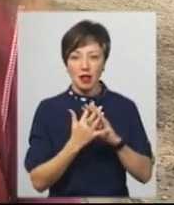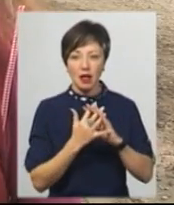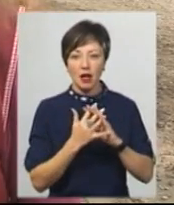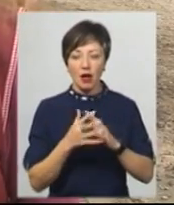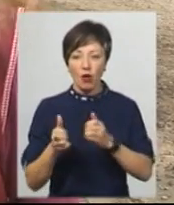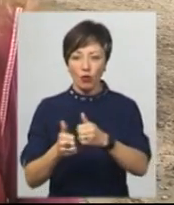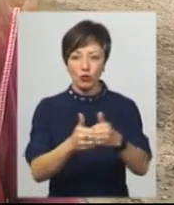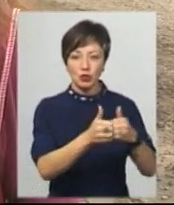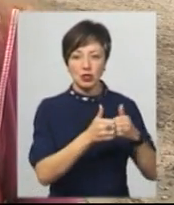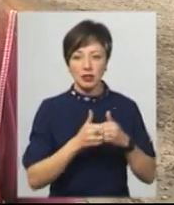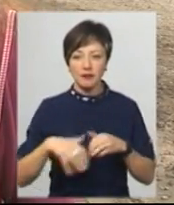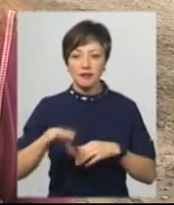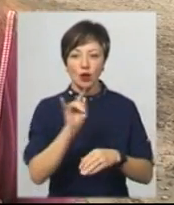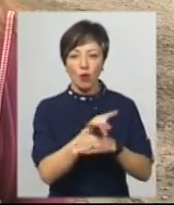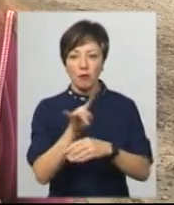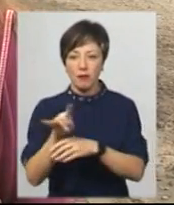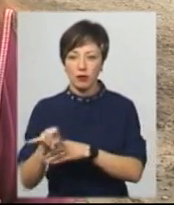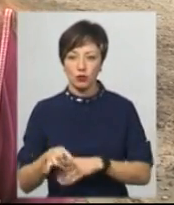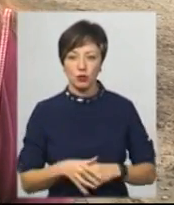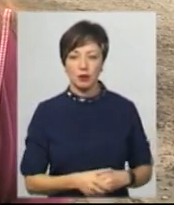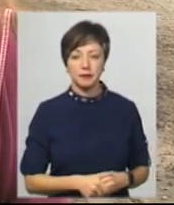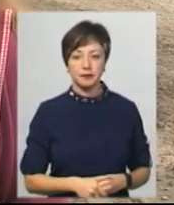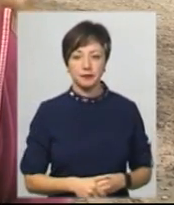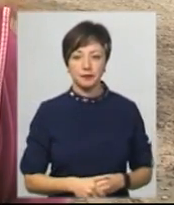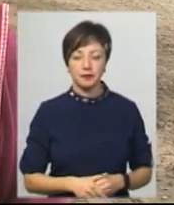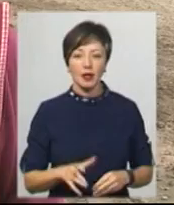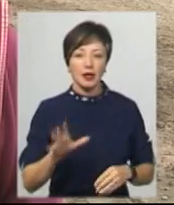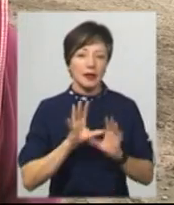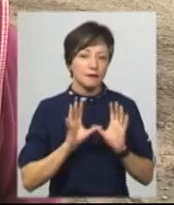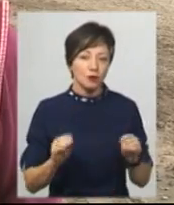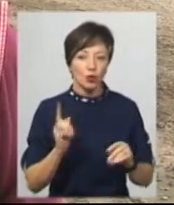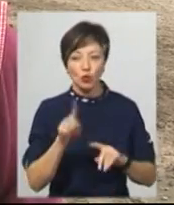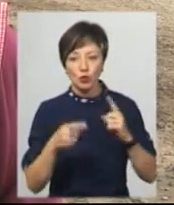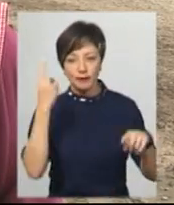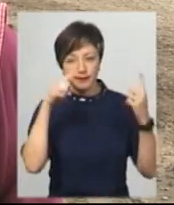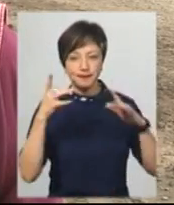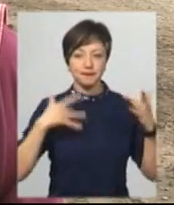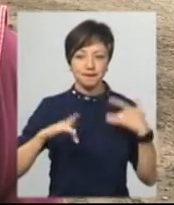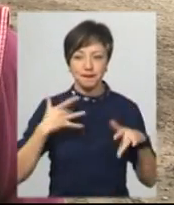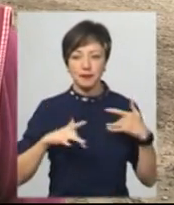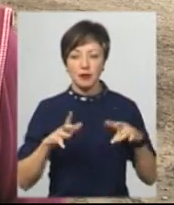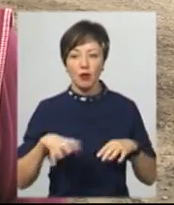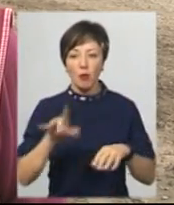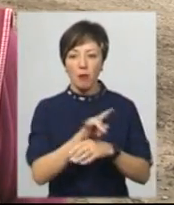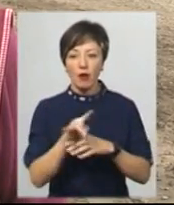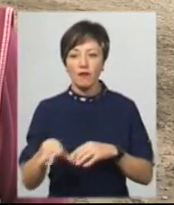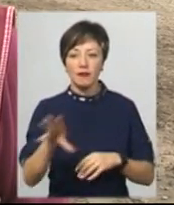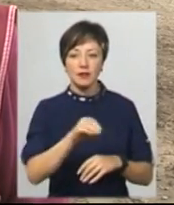всі села, окружні села, всі обмануті. І все, то, то, то, то говорила, обманювала всіх людей.